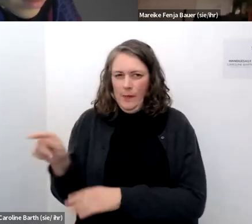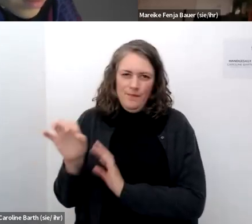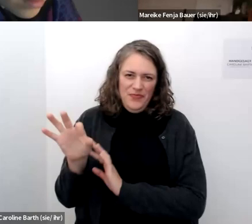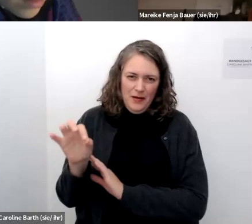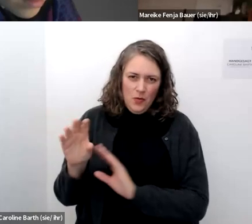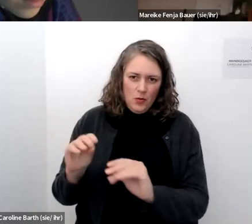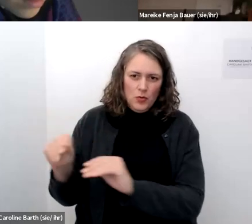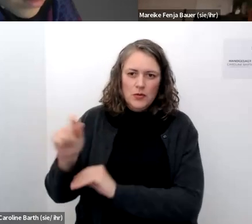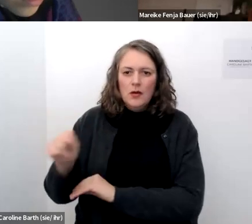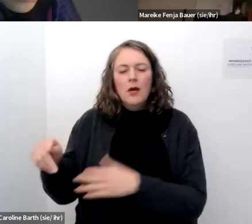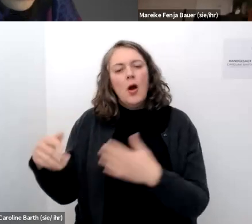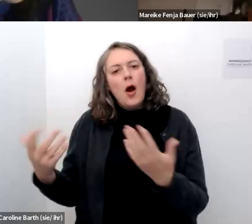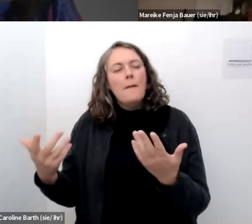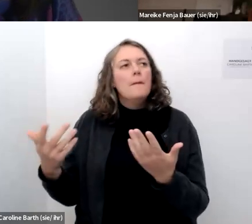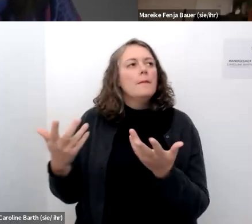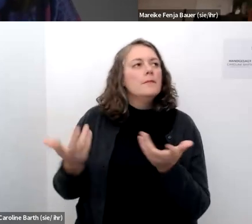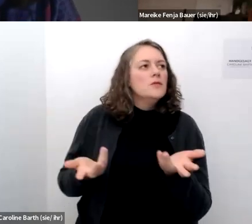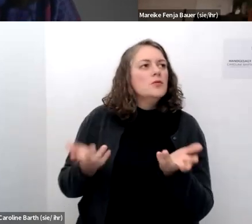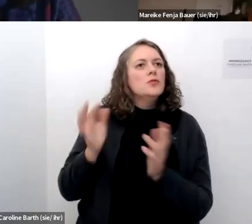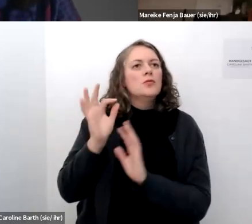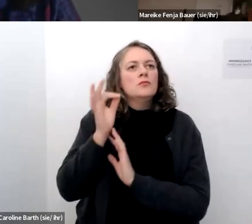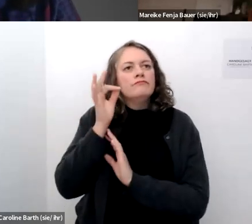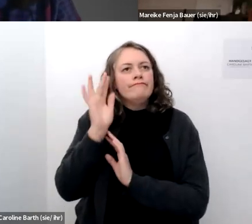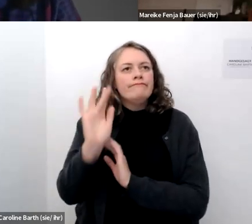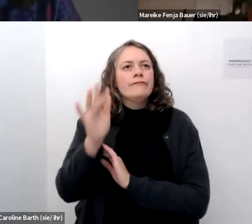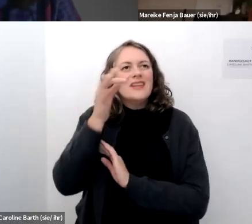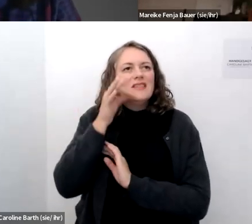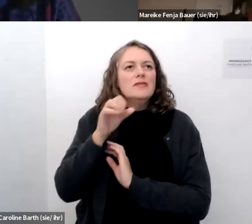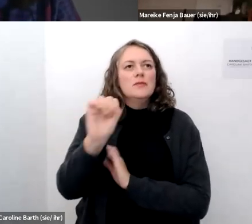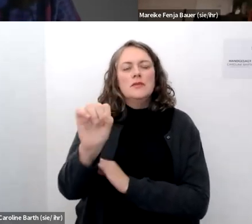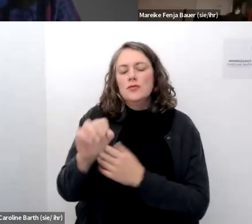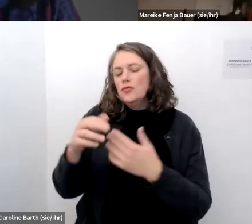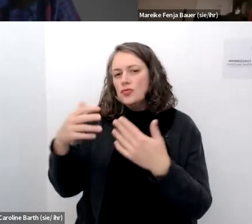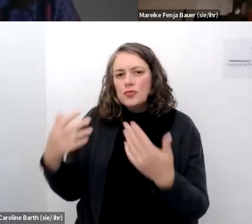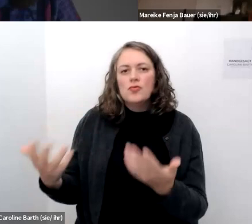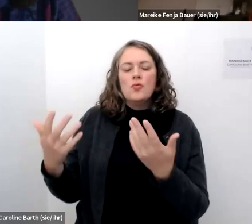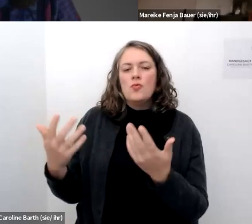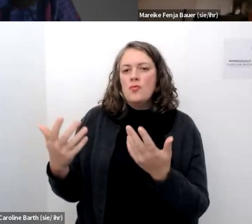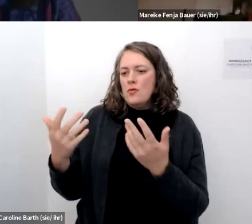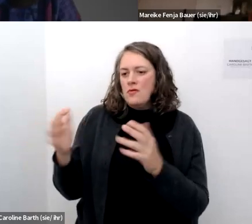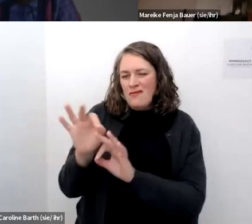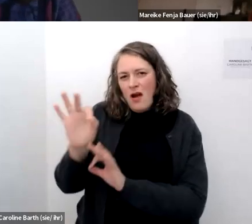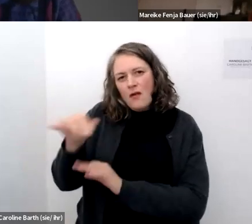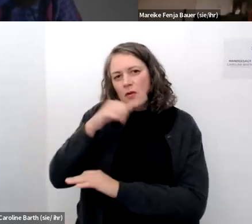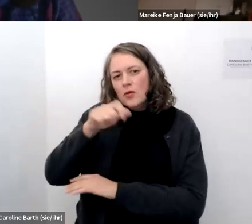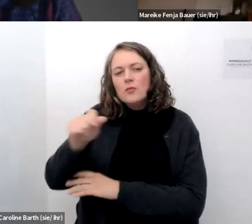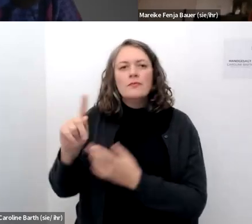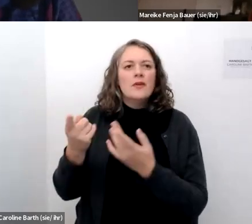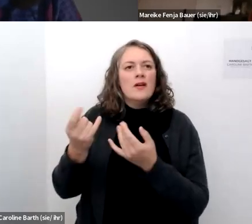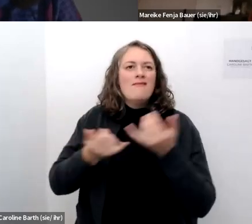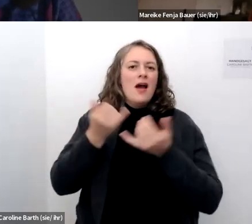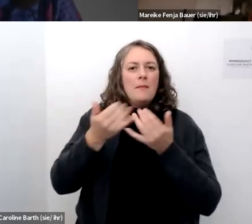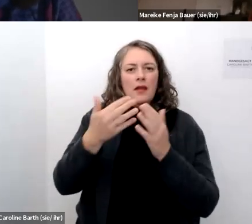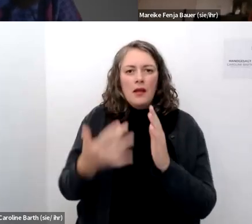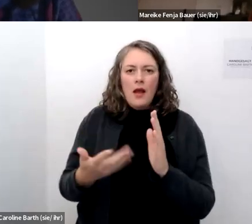dingen gefahr für junge frauen darstellt weil natürlich dort weiblichkeitsidentitäten angeboten werden die eben gut in